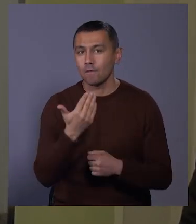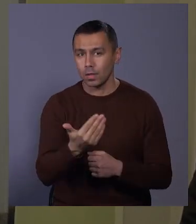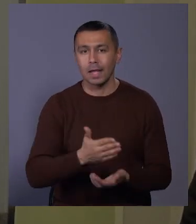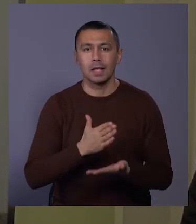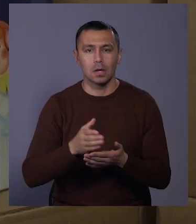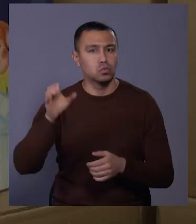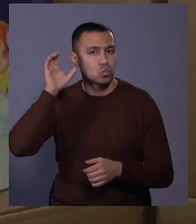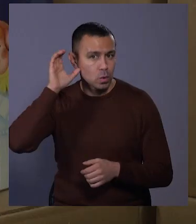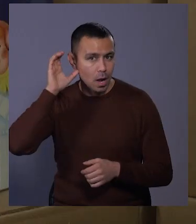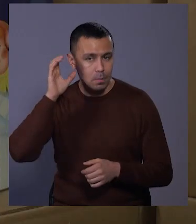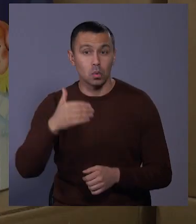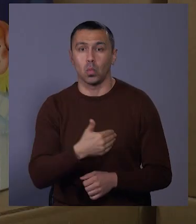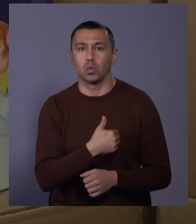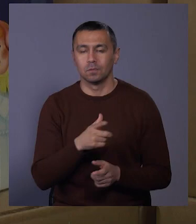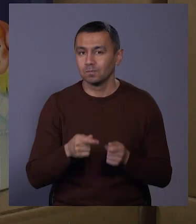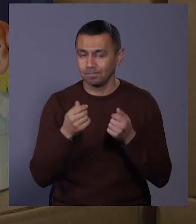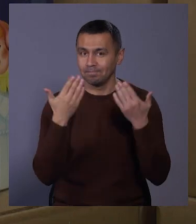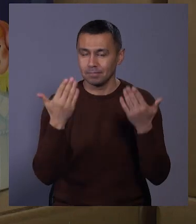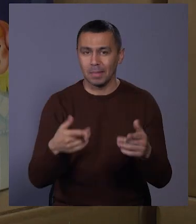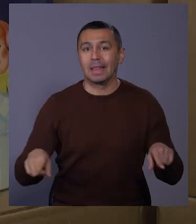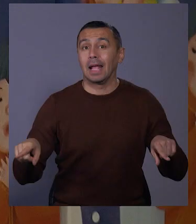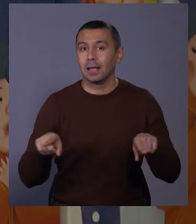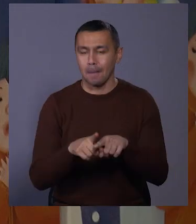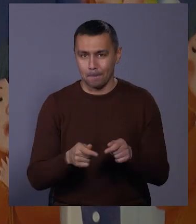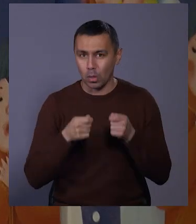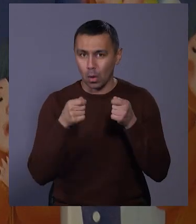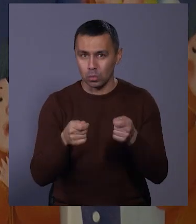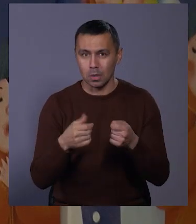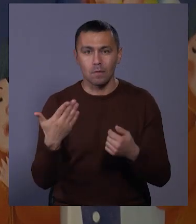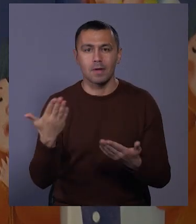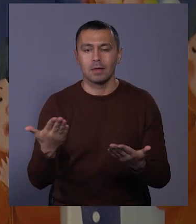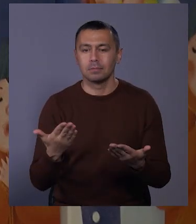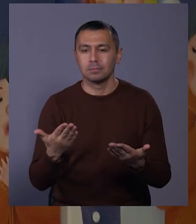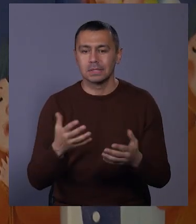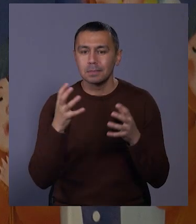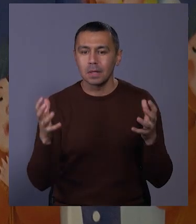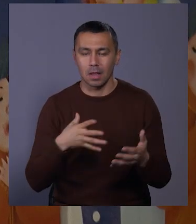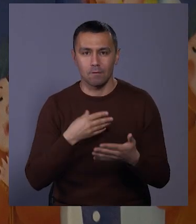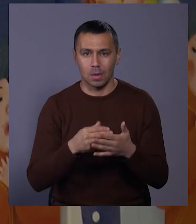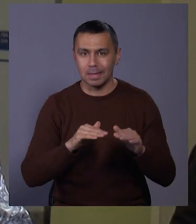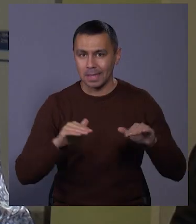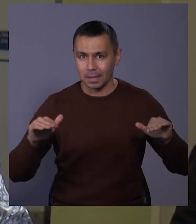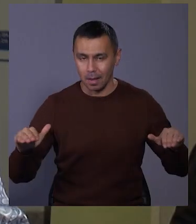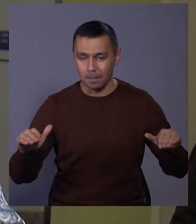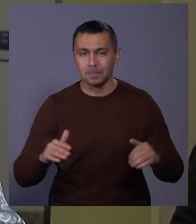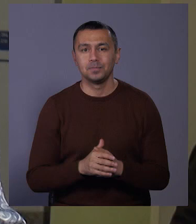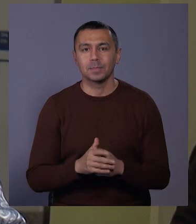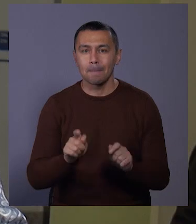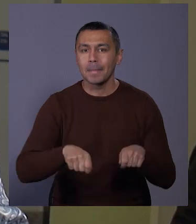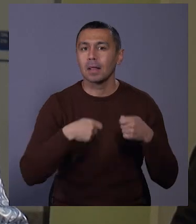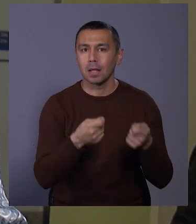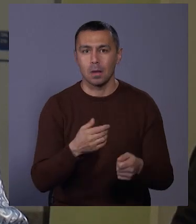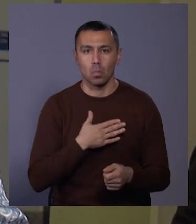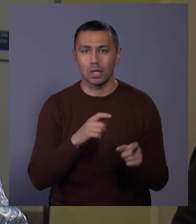слухняними. Хочу вручити вам такі подарунки, щоб ви передали своїм діточкам, передали